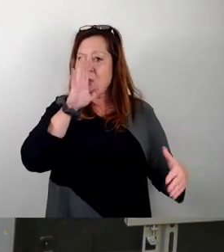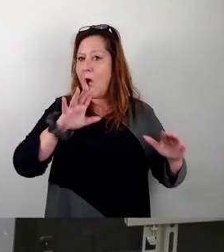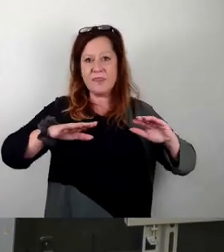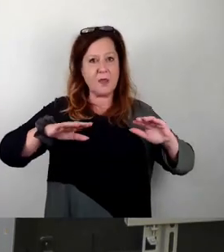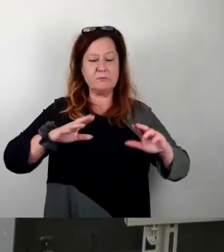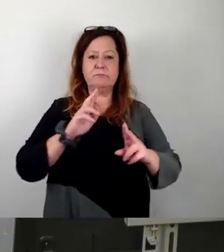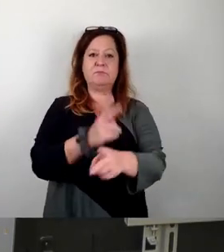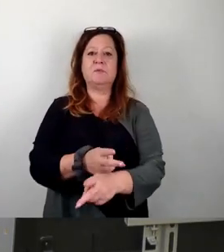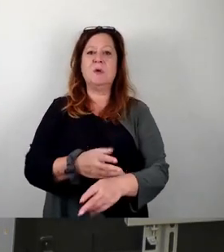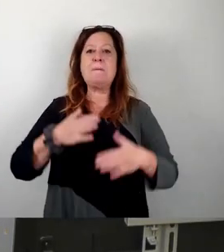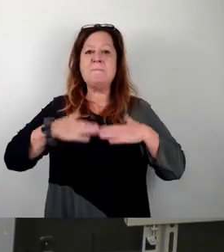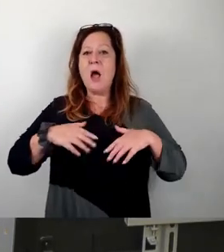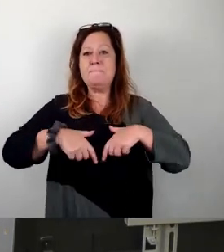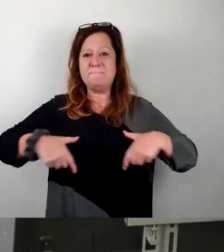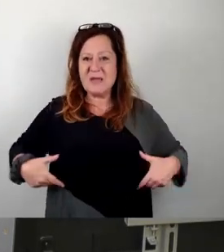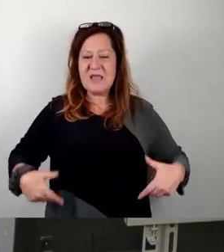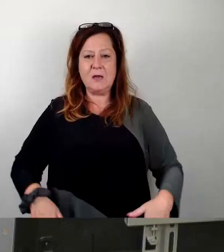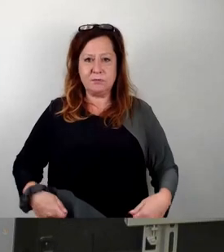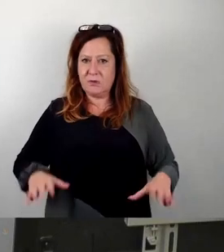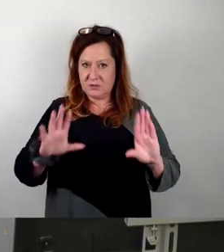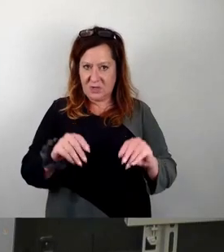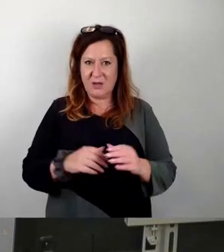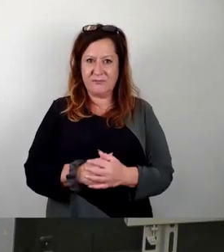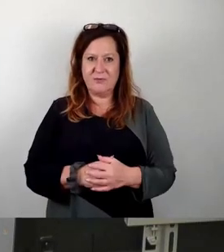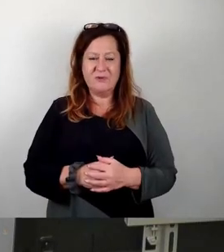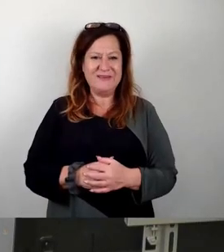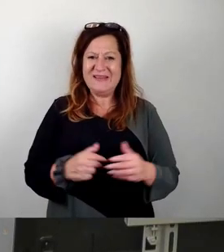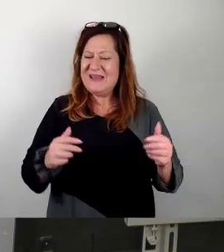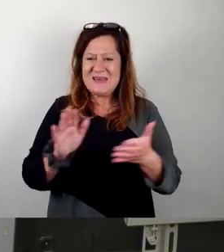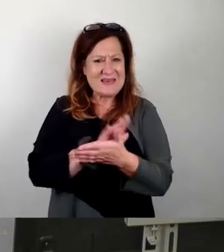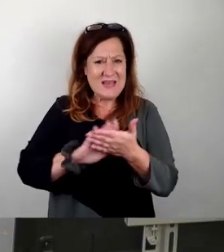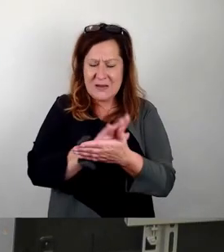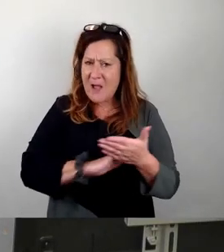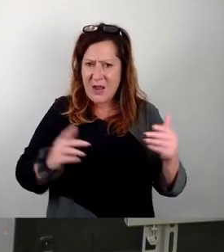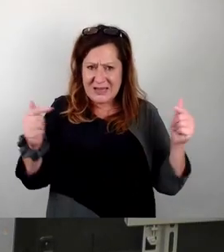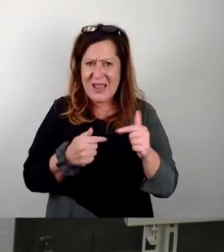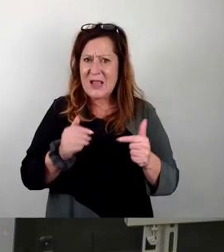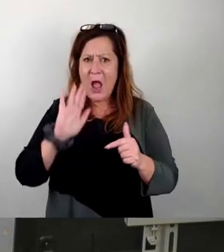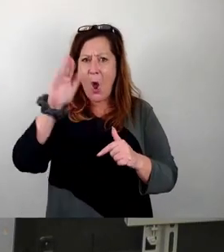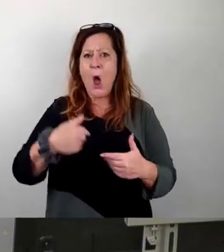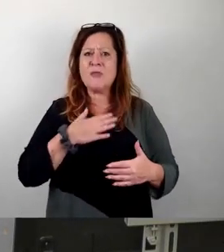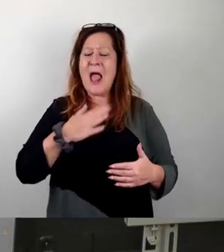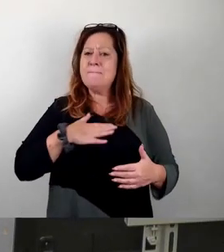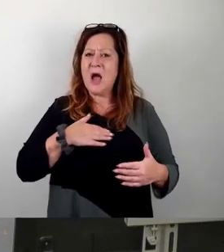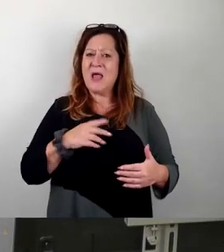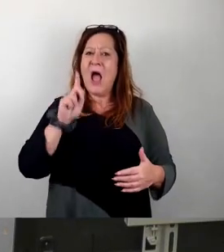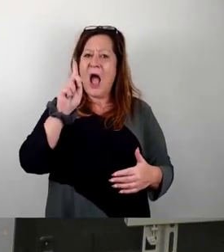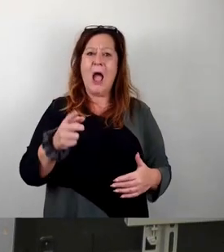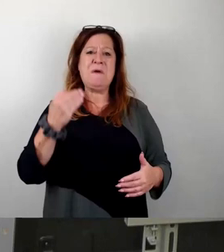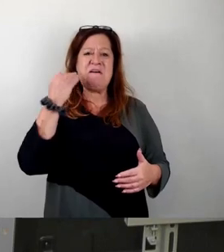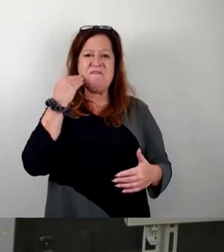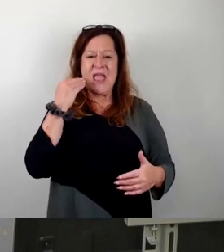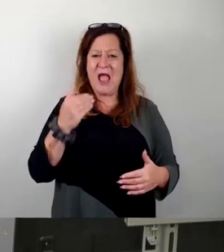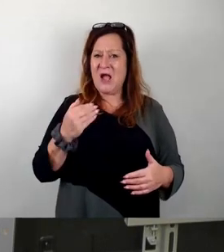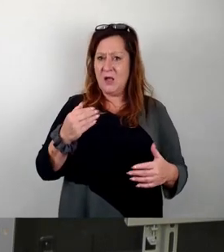Badeanzug, im Bikini oder sonst was. Hat niemand was dagegen? Das können Sie auch außerhalb der Badesaison machen. Jemand, der nicht mit